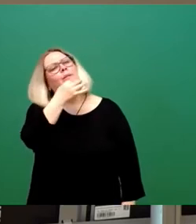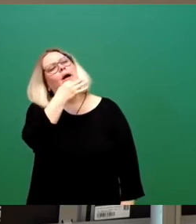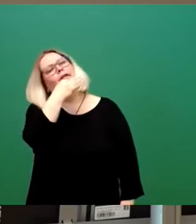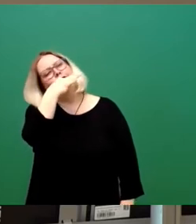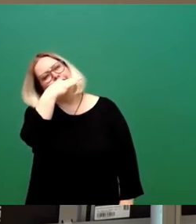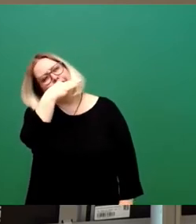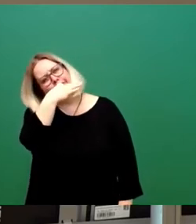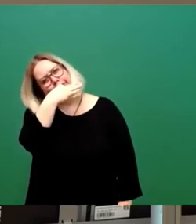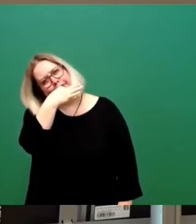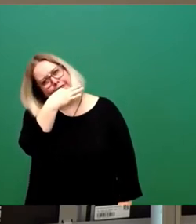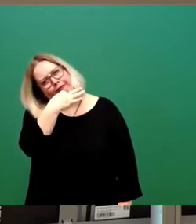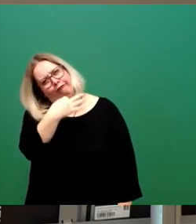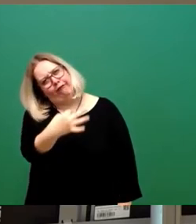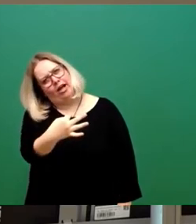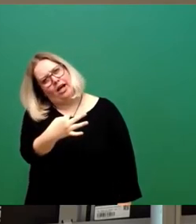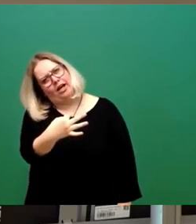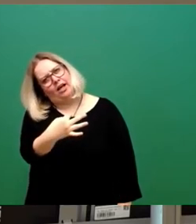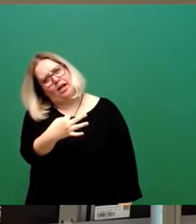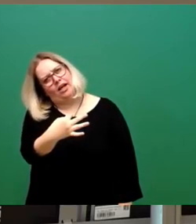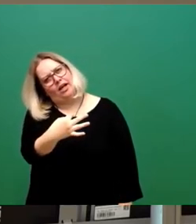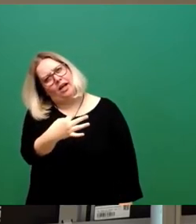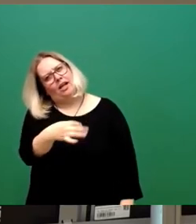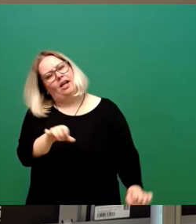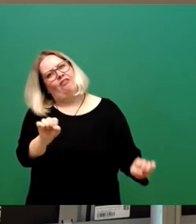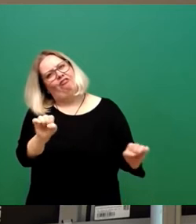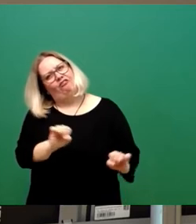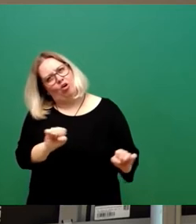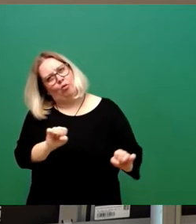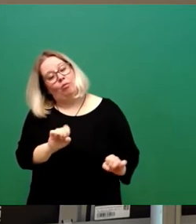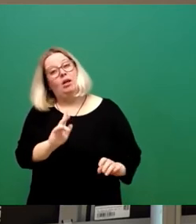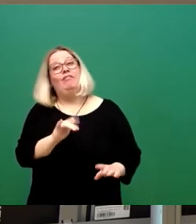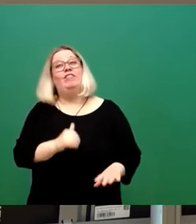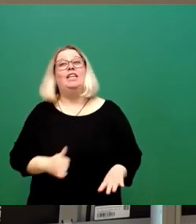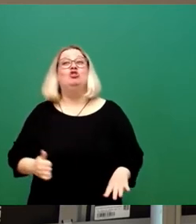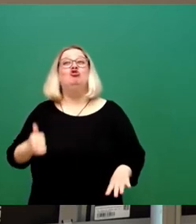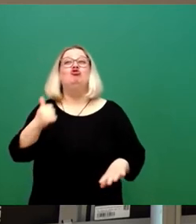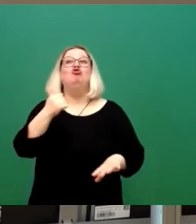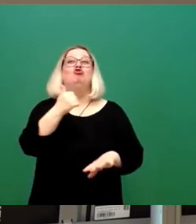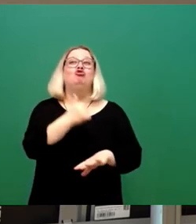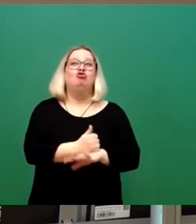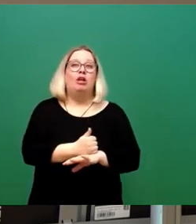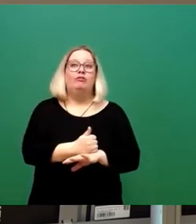warum die ganze Aufregung? Der Chef hat gesagt, die sind nur da zum Grußworte halten.